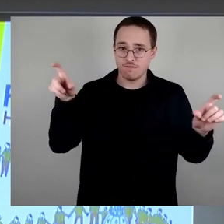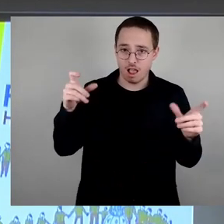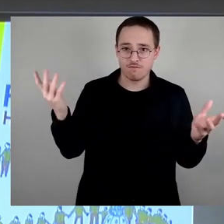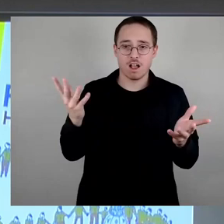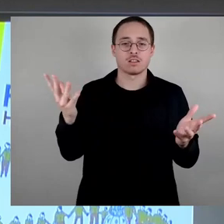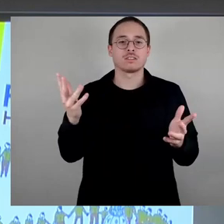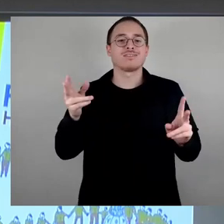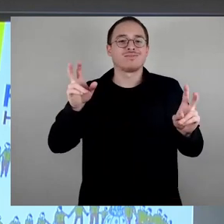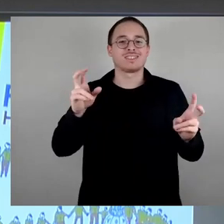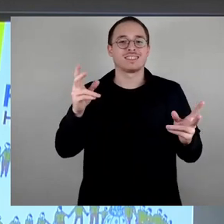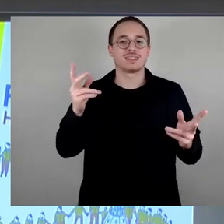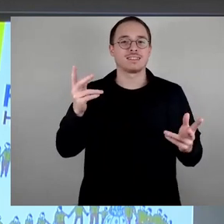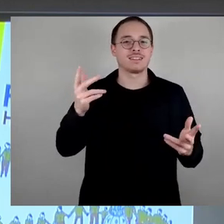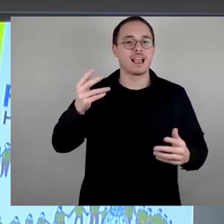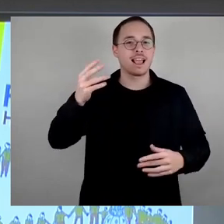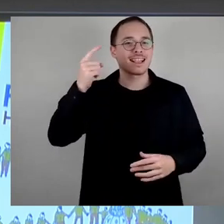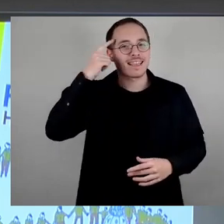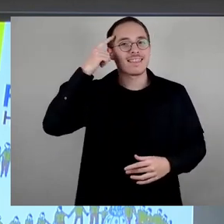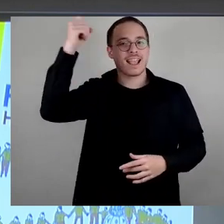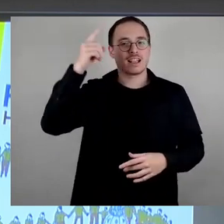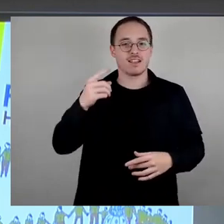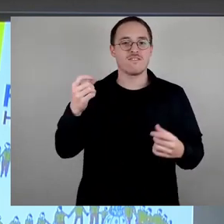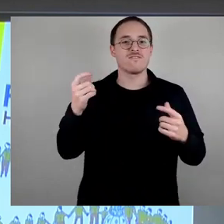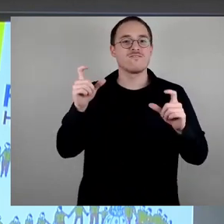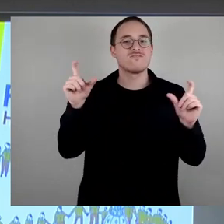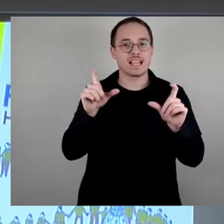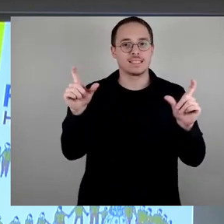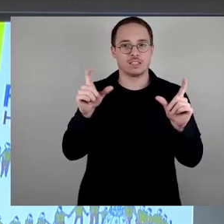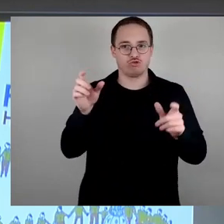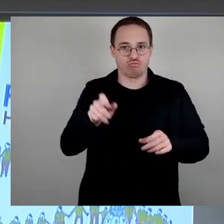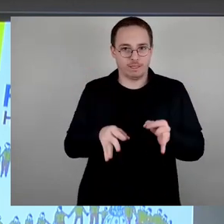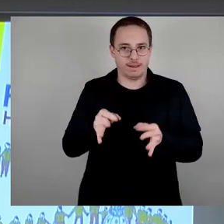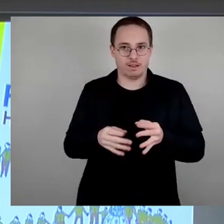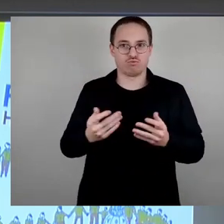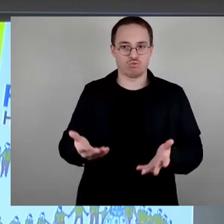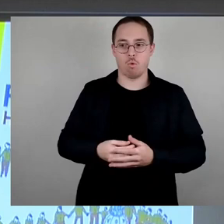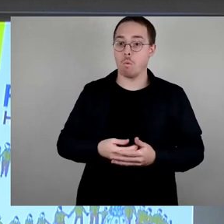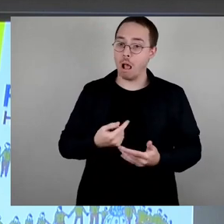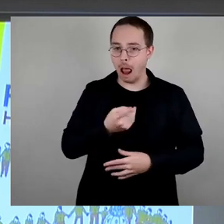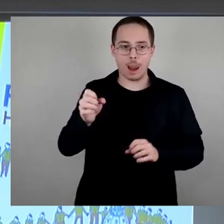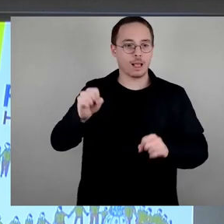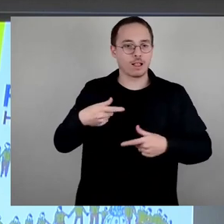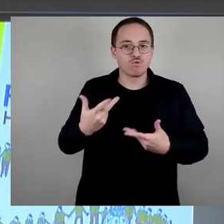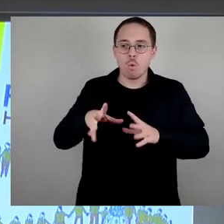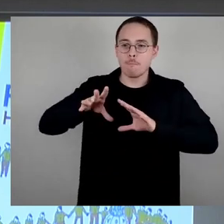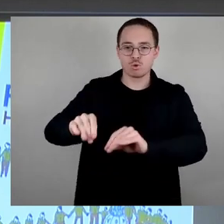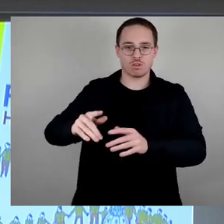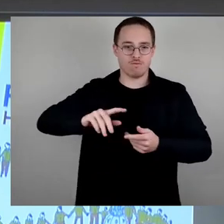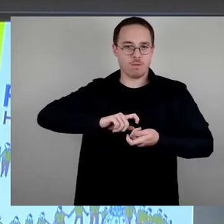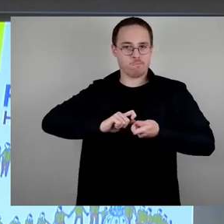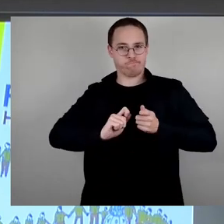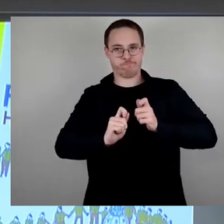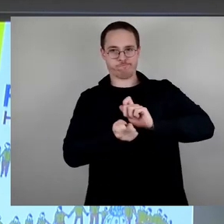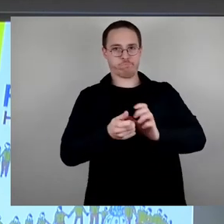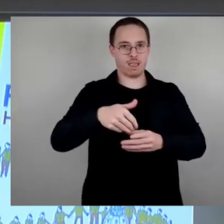13. Februar auf seine Weise. Das ist lustig und macht jede Menge Spaß. Damit CDU